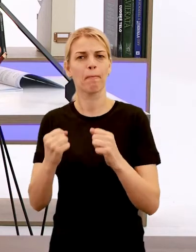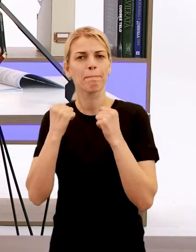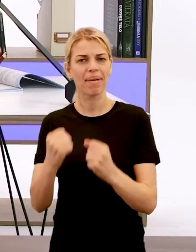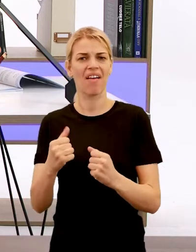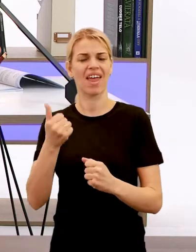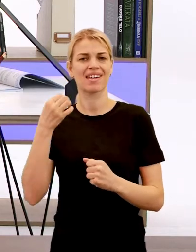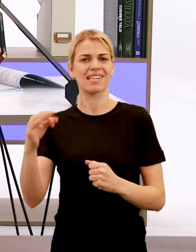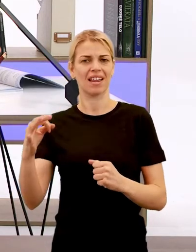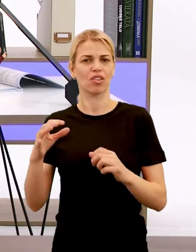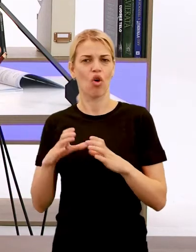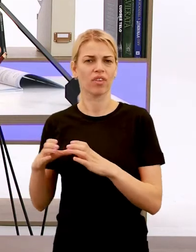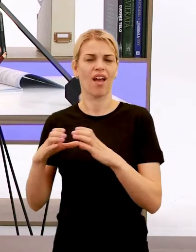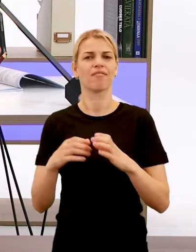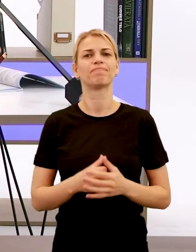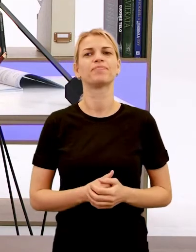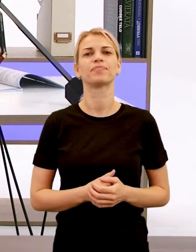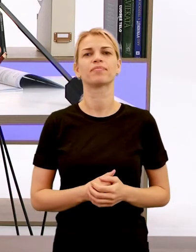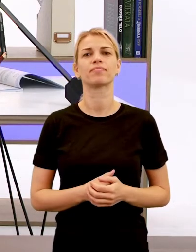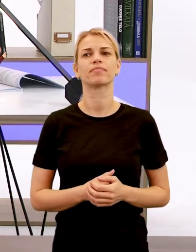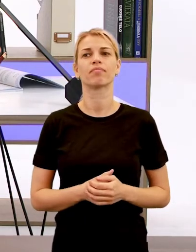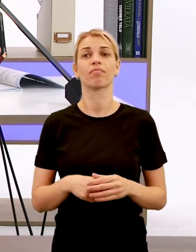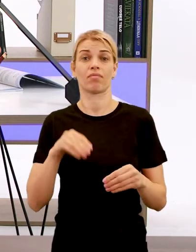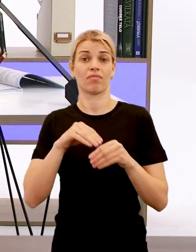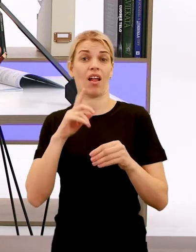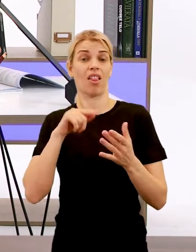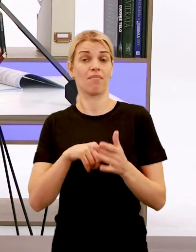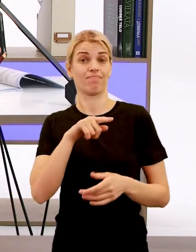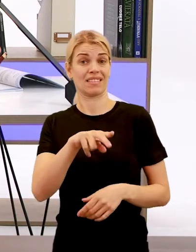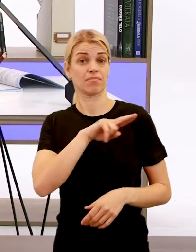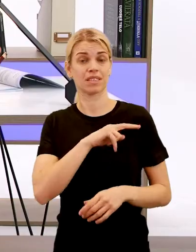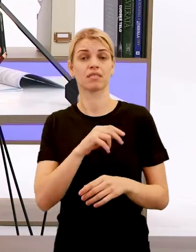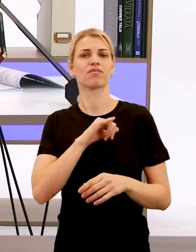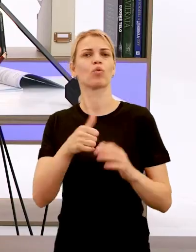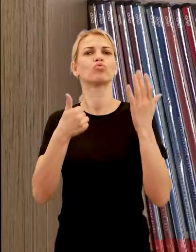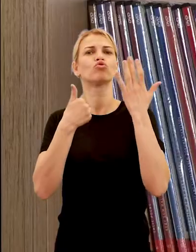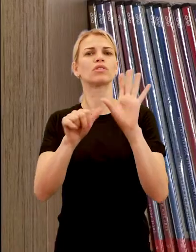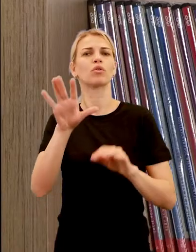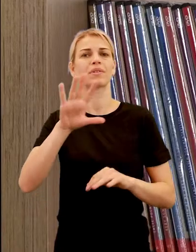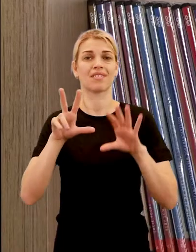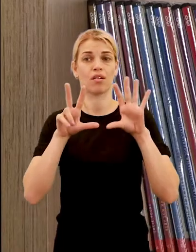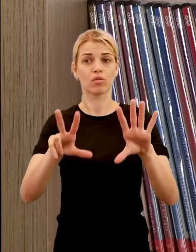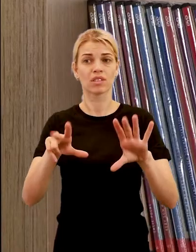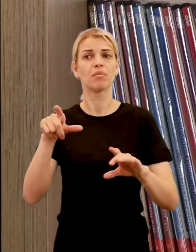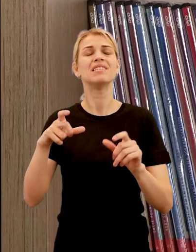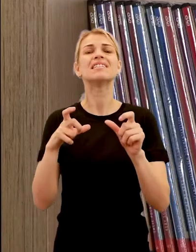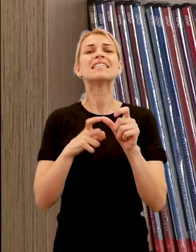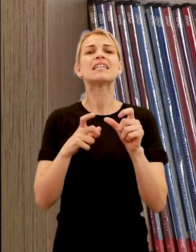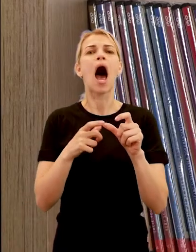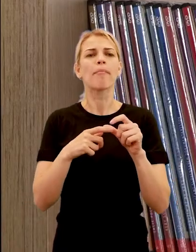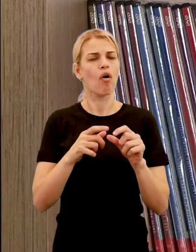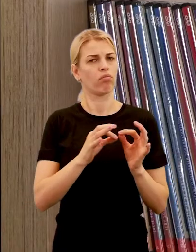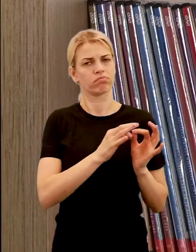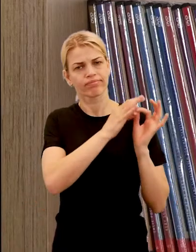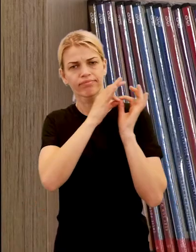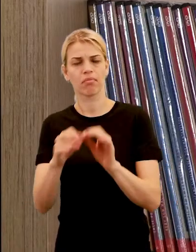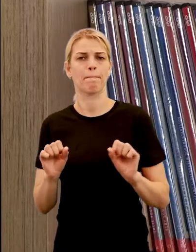načele samovej ríše a v podstate až do jeho smrti v roku 658 bol samo panovníkom